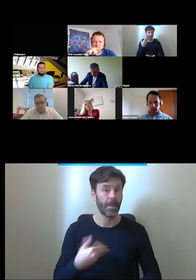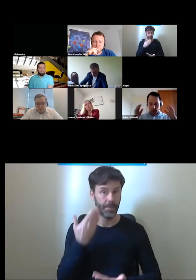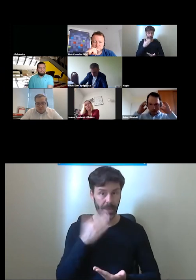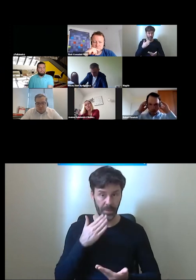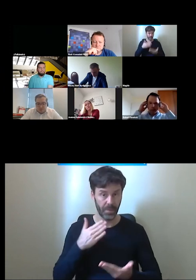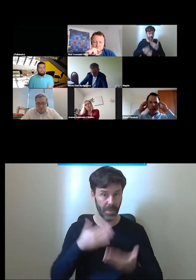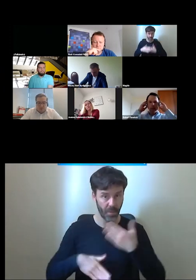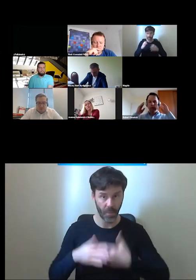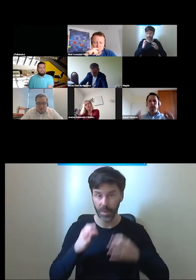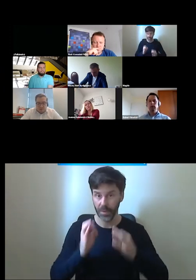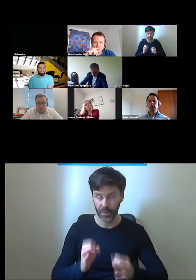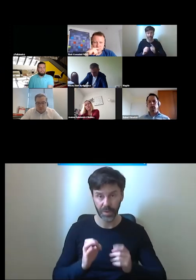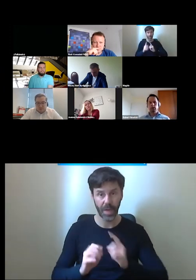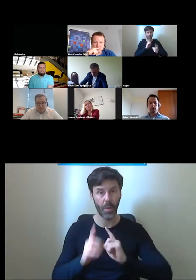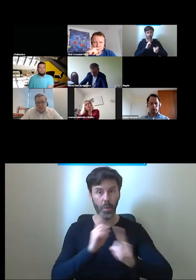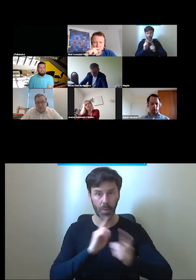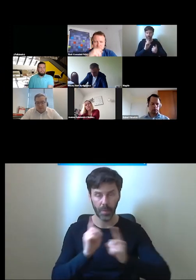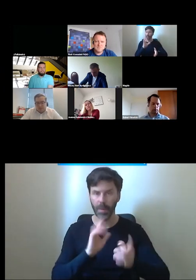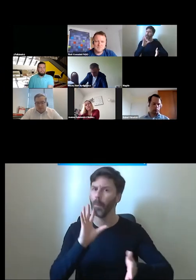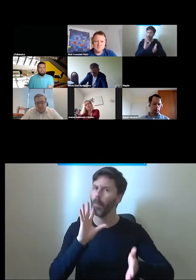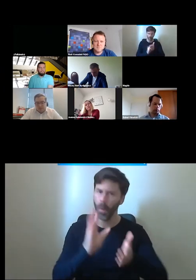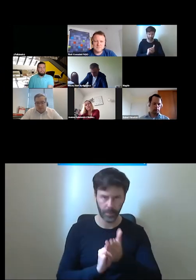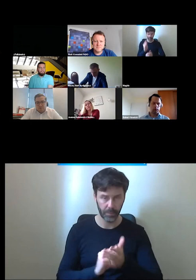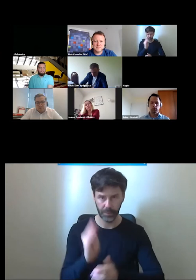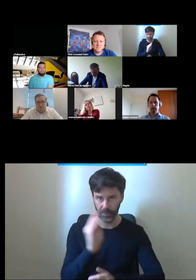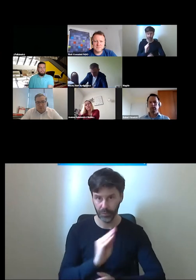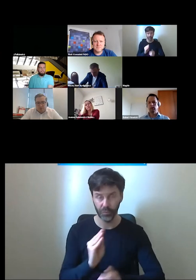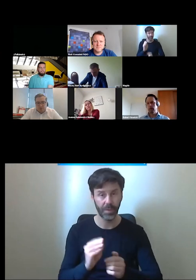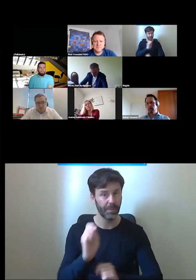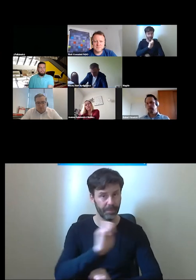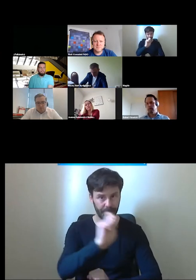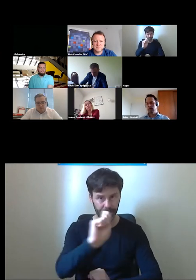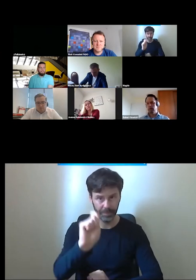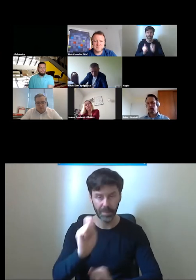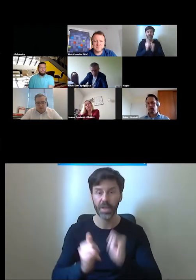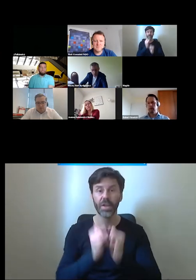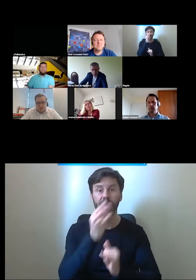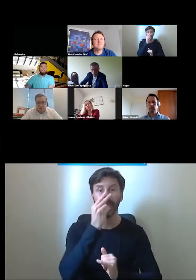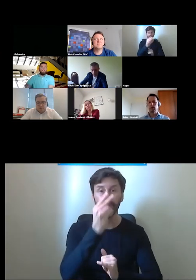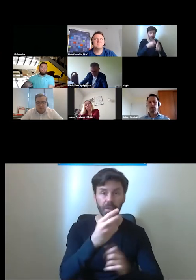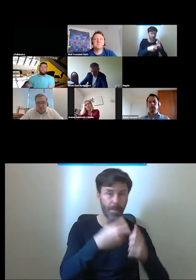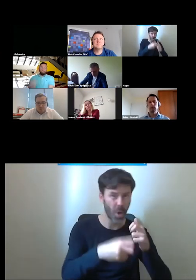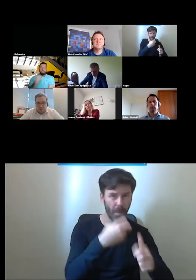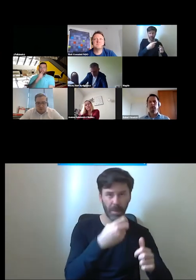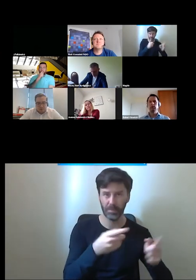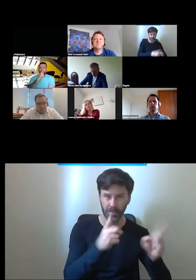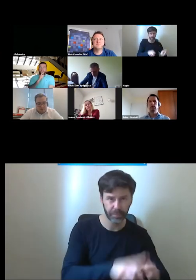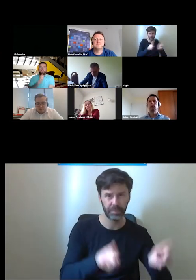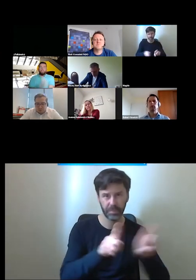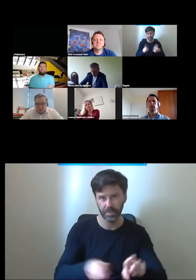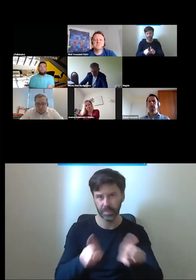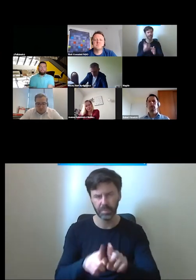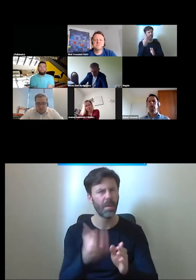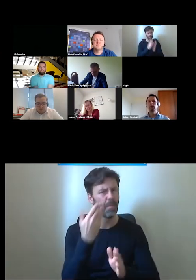i ponawiam mój apel jeżeli możecie Państwo a zwłaszcza jeżeli dostrzegacie pewną powtarzalność problemów to tym bardziej sygnalizujcie to